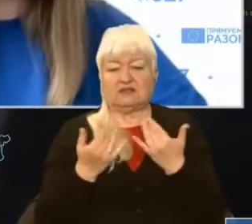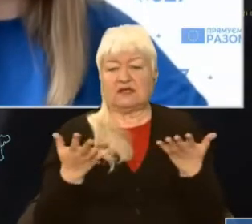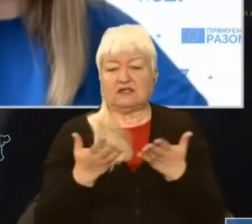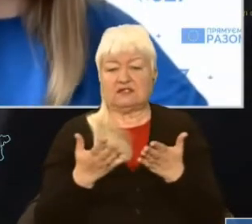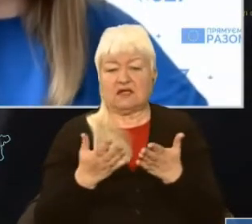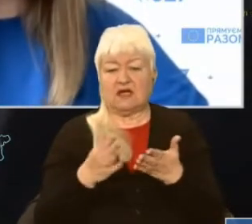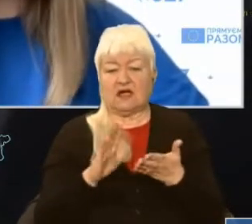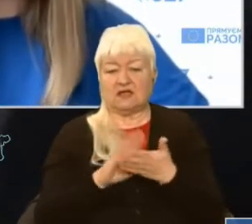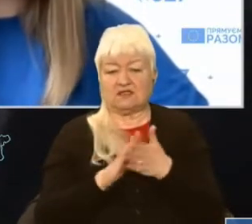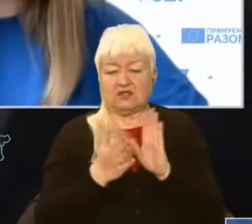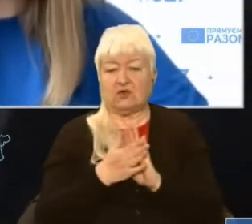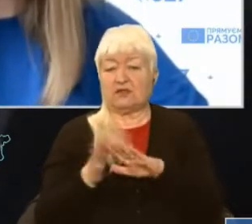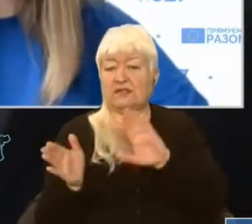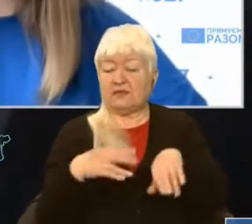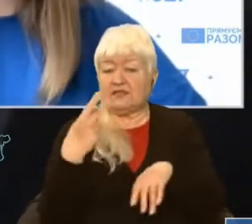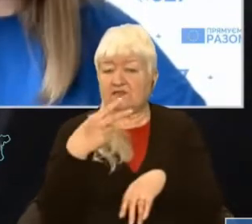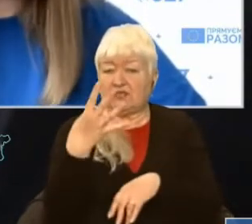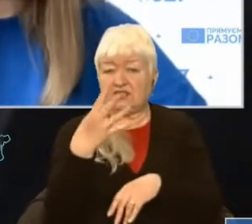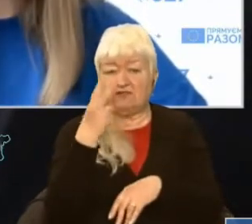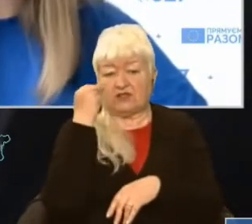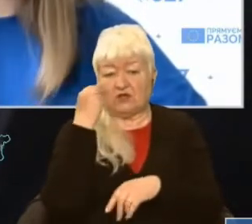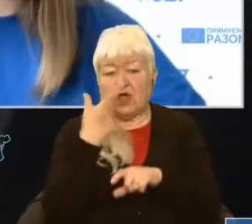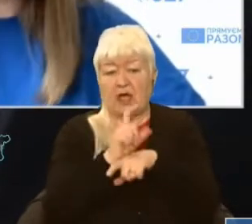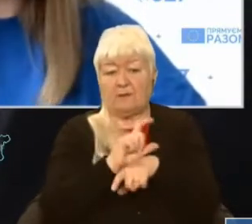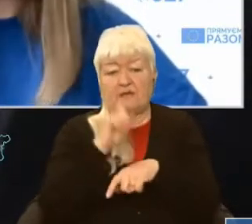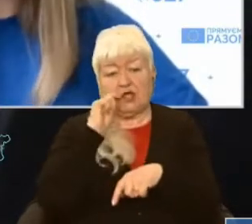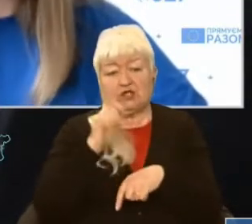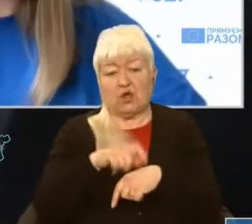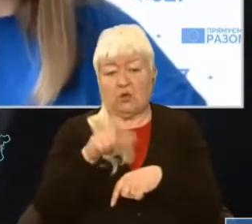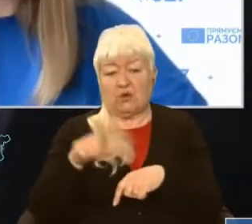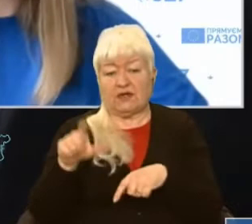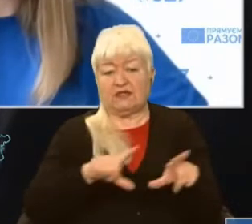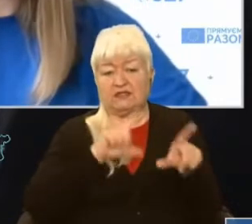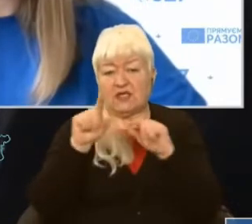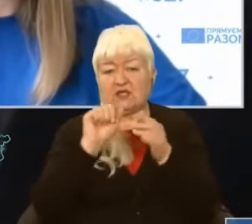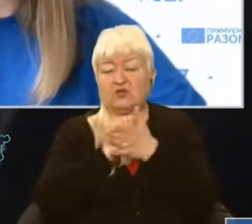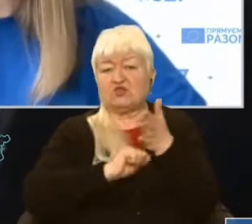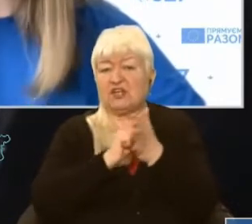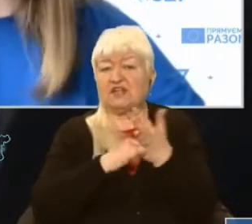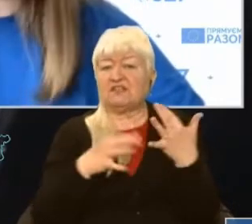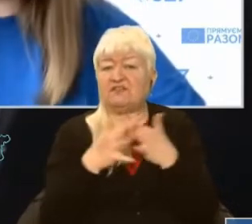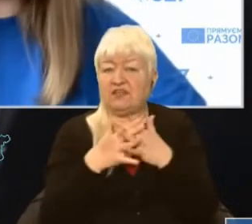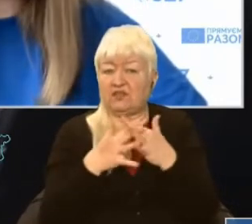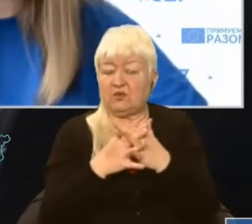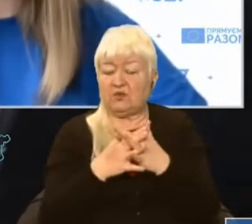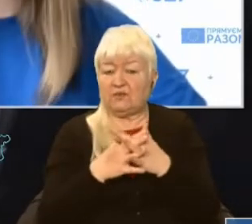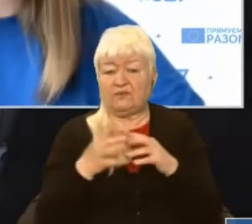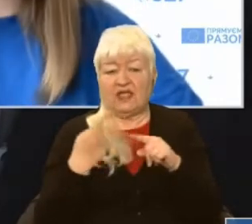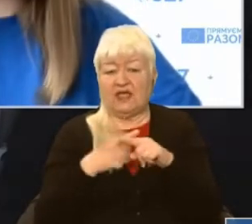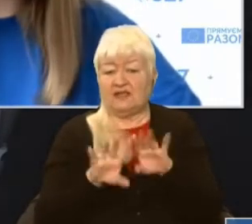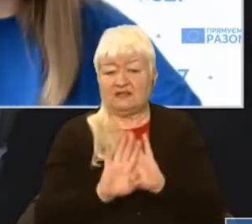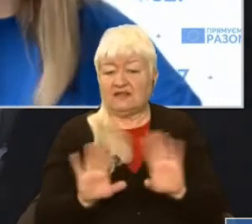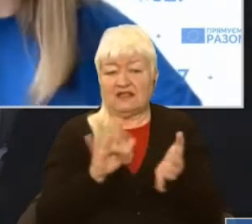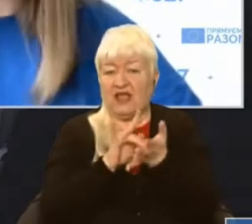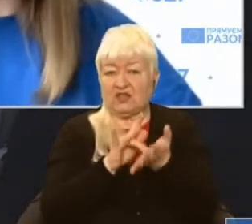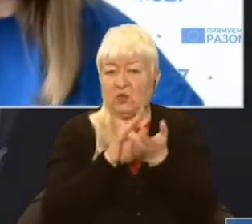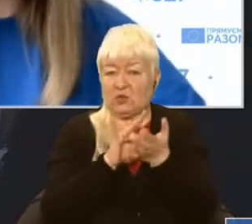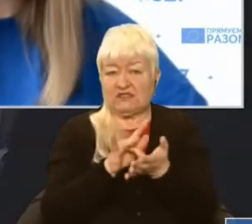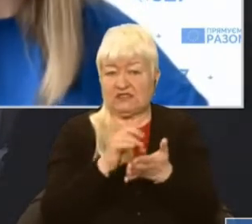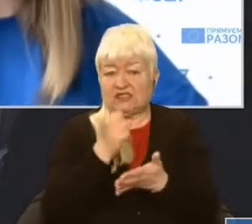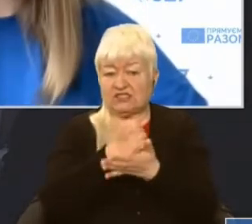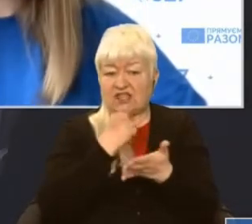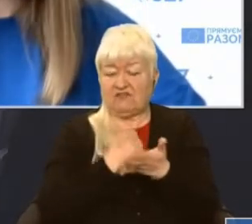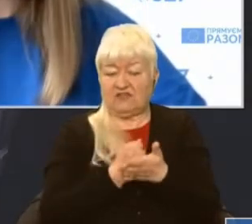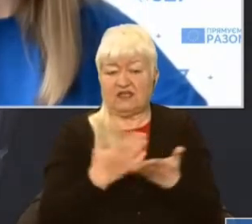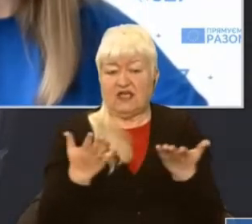24 лютого більшість українок, українців, виїжджають через війну. І, в першу чергу, це не точно не терористичні візи. Ви хотів